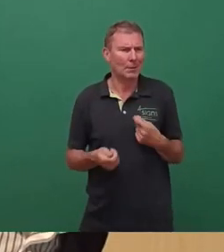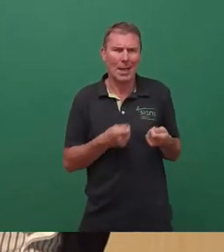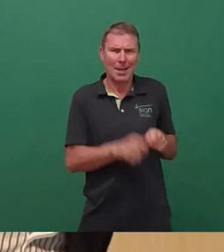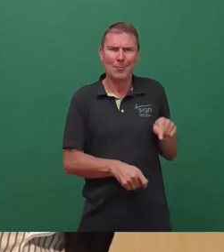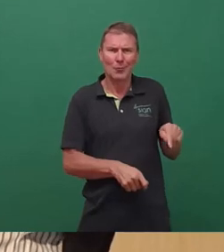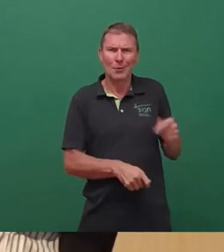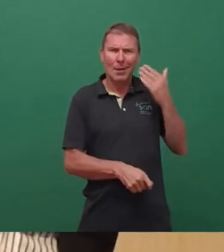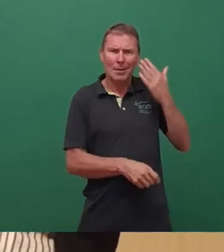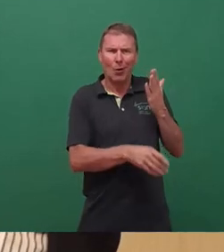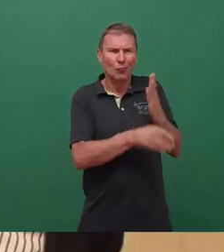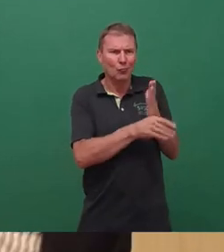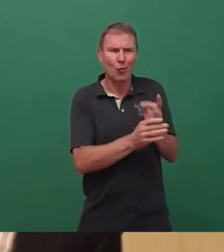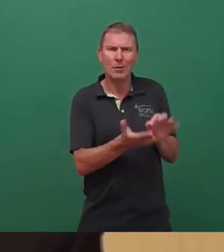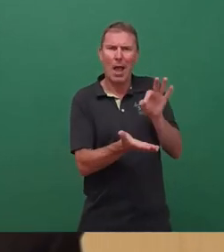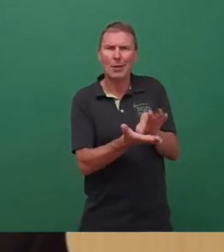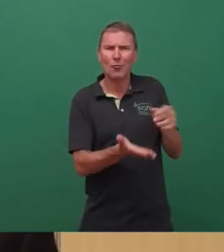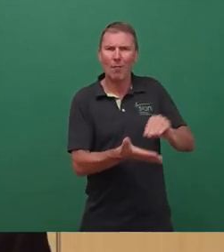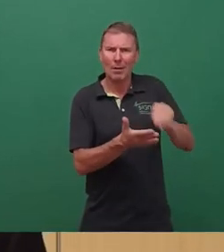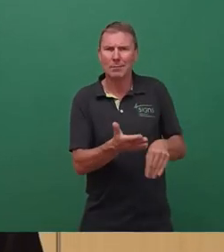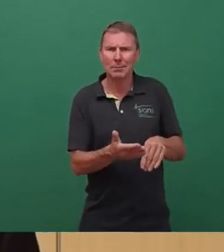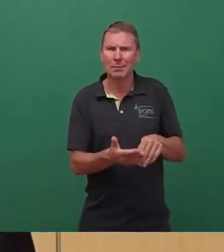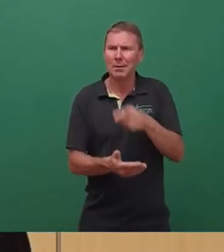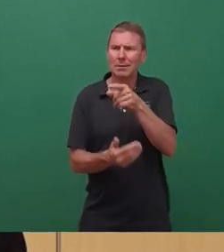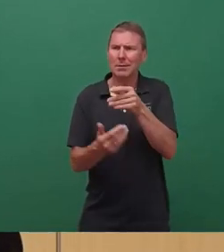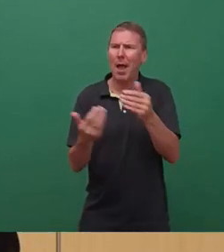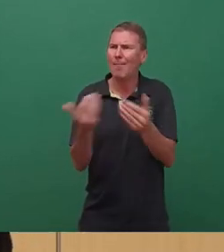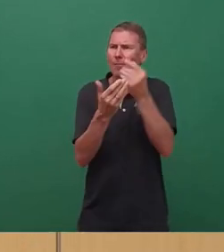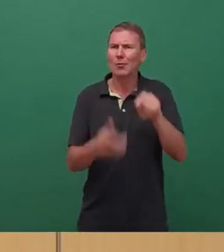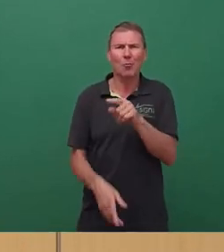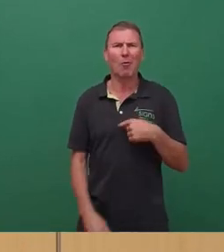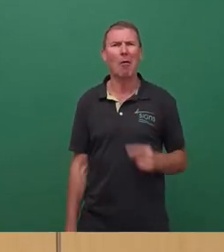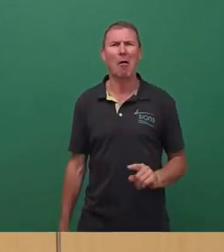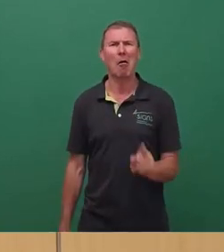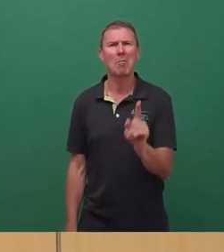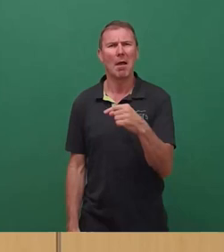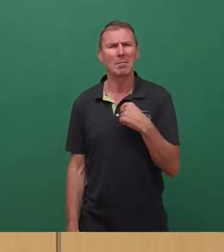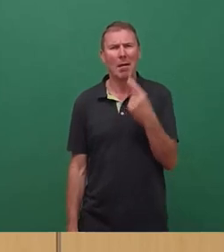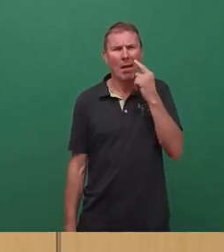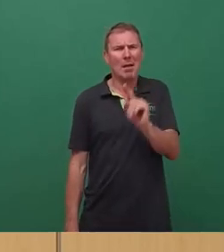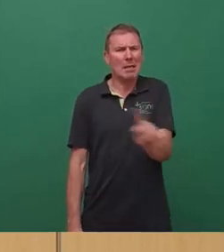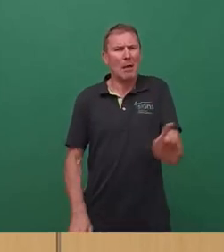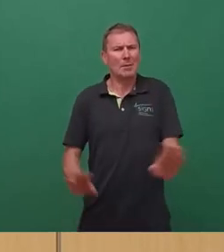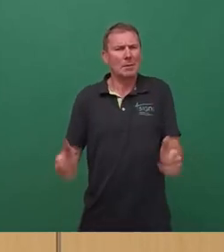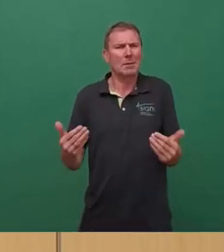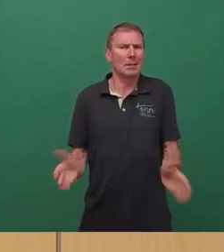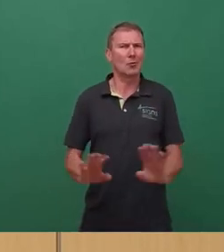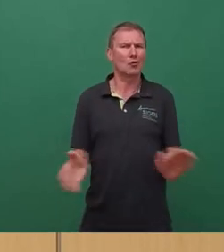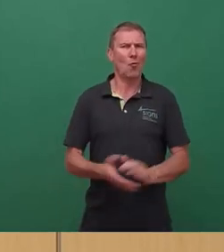gefällt haben, ad absurdum führt oder irgendeine Debatte infrage stellt, die wir in diesem Stadtrat hier schon